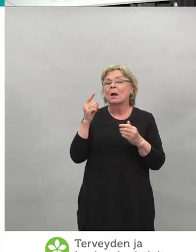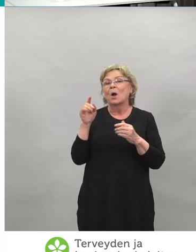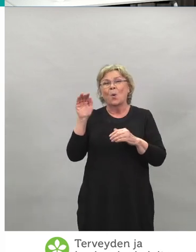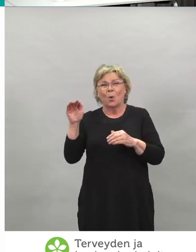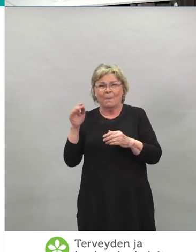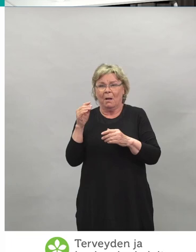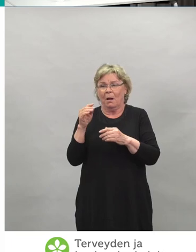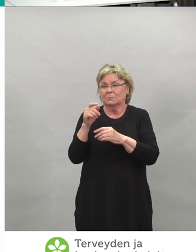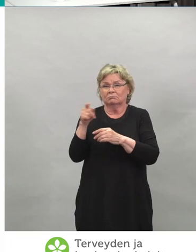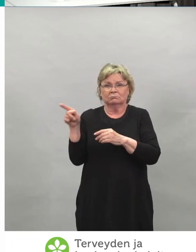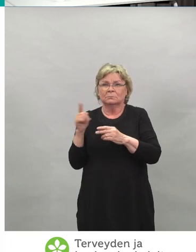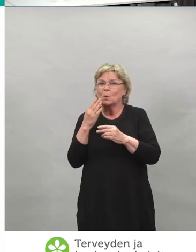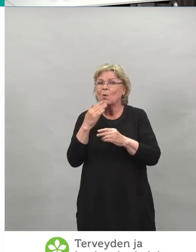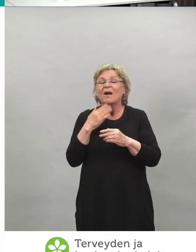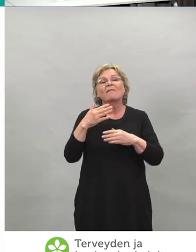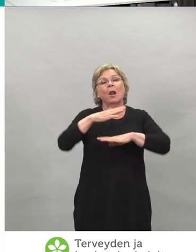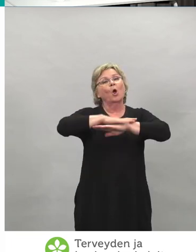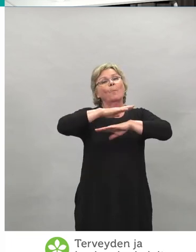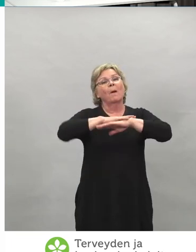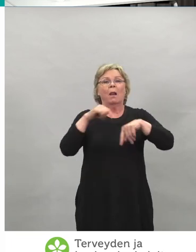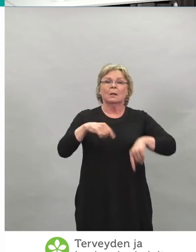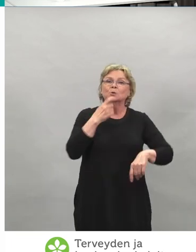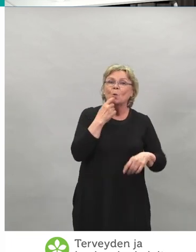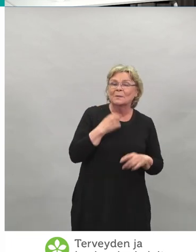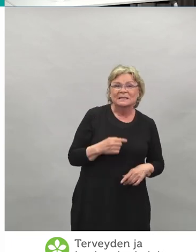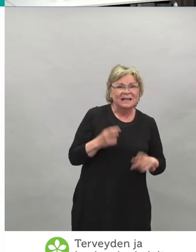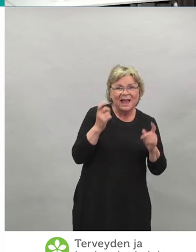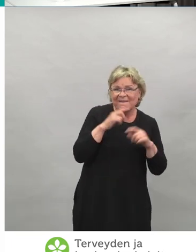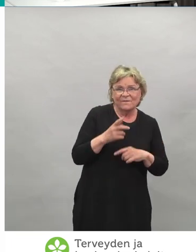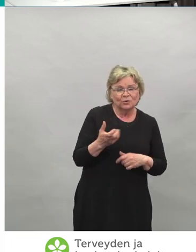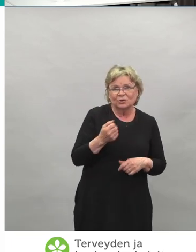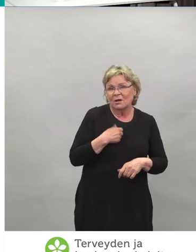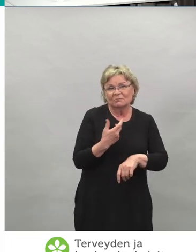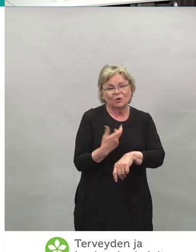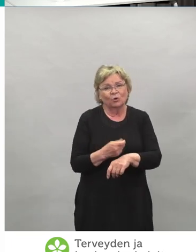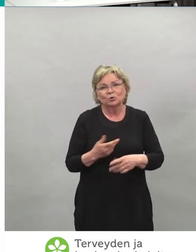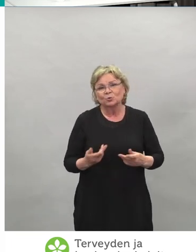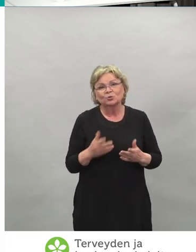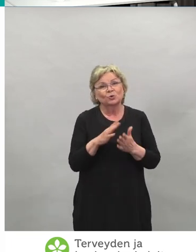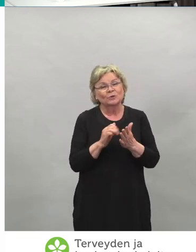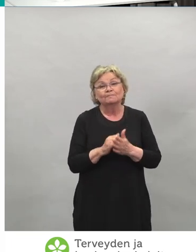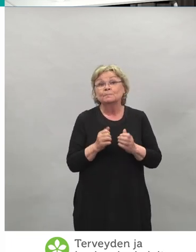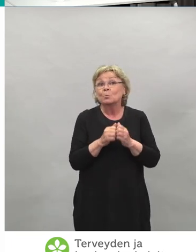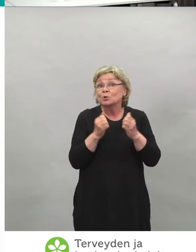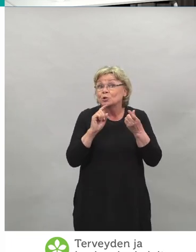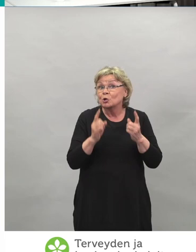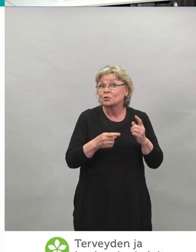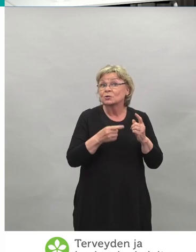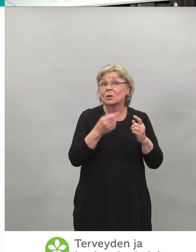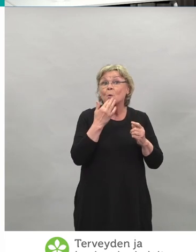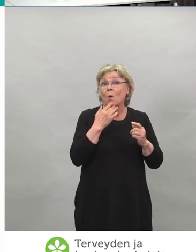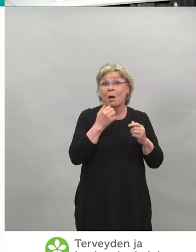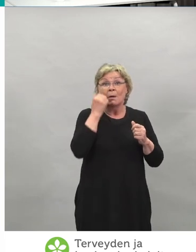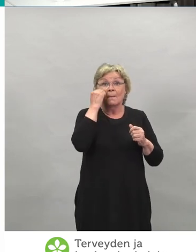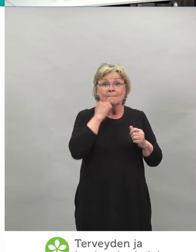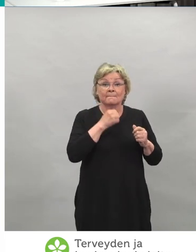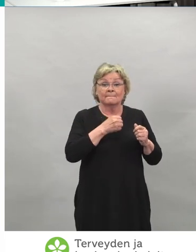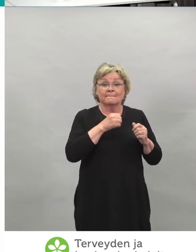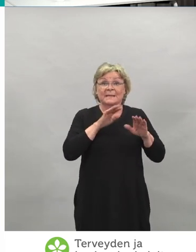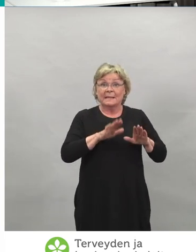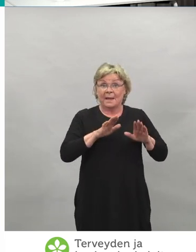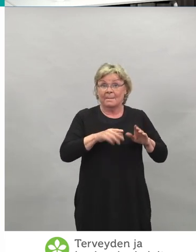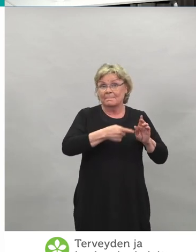saamaan rokotetta Suomessa. Jos taas ollaan pidempiaikaisesti useita kuukausia Suomessa, niin sitten